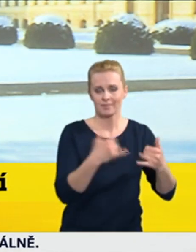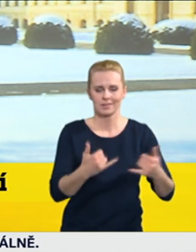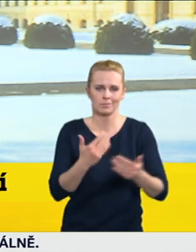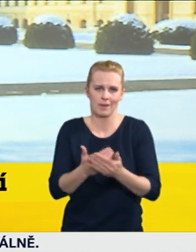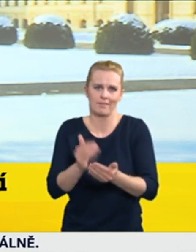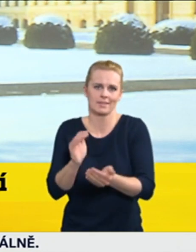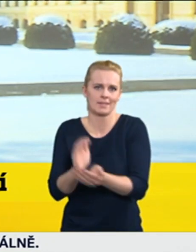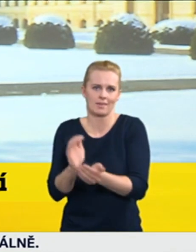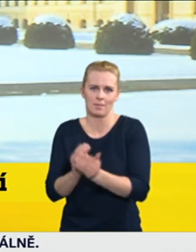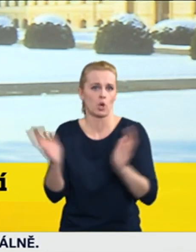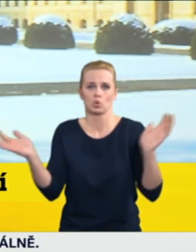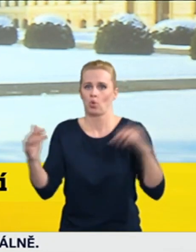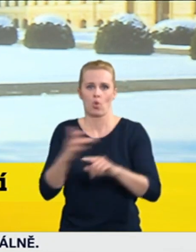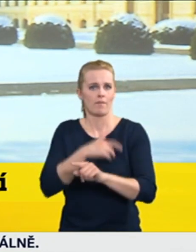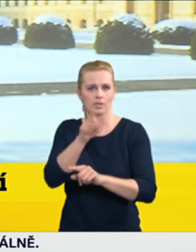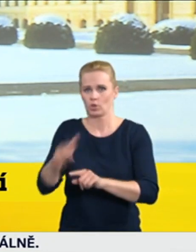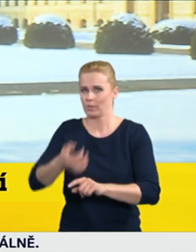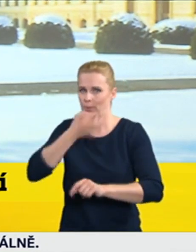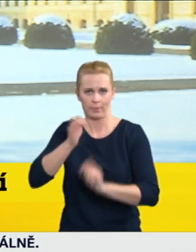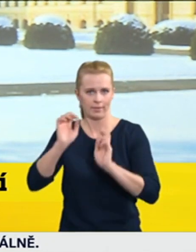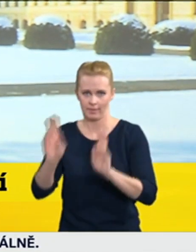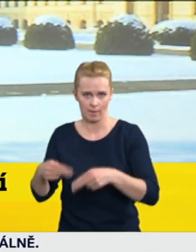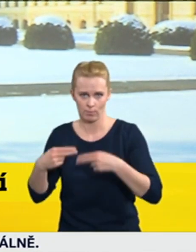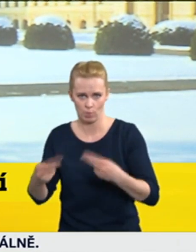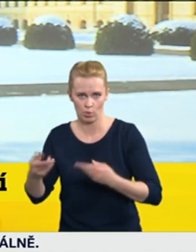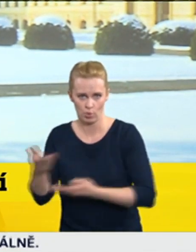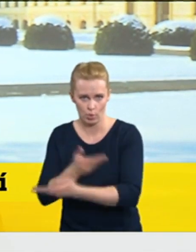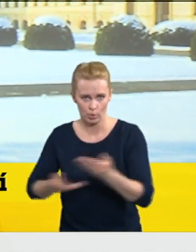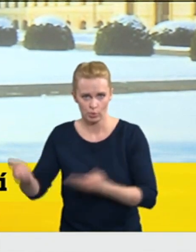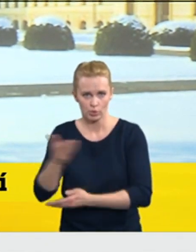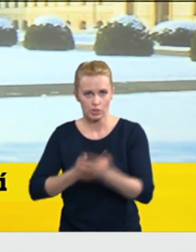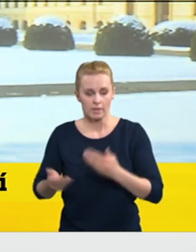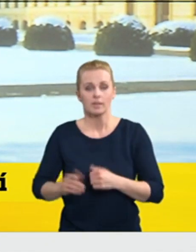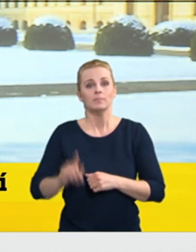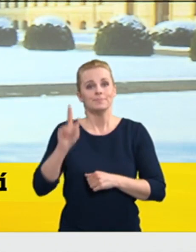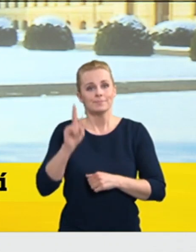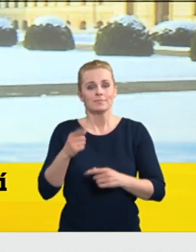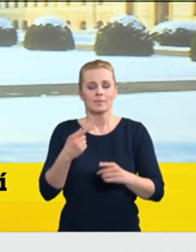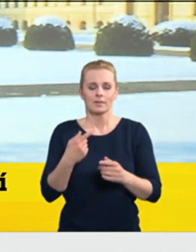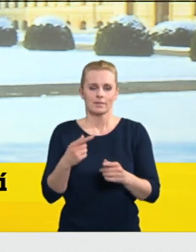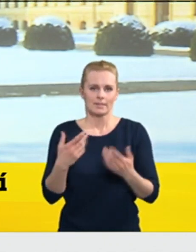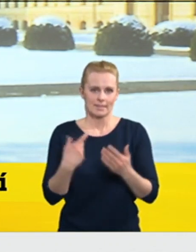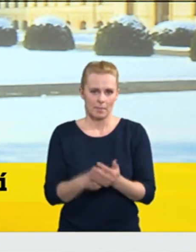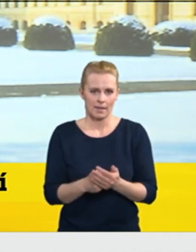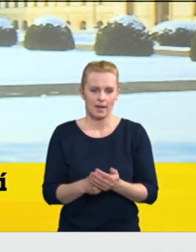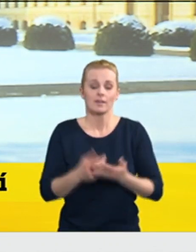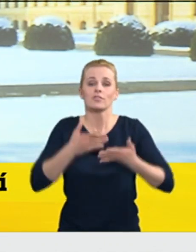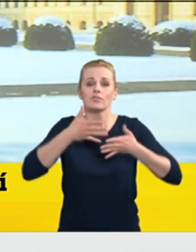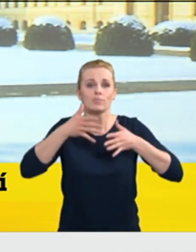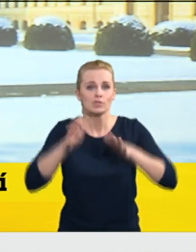přepravy osob v rámci vozidla, to znamená, jestliže se